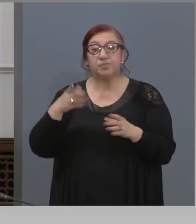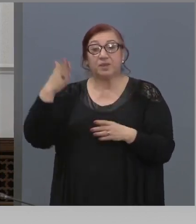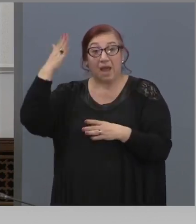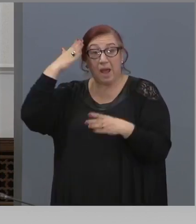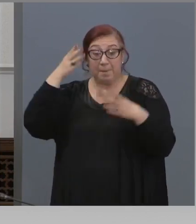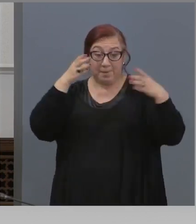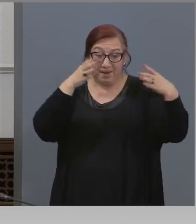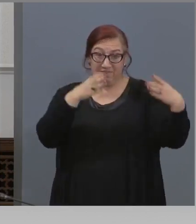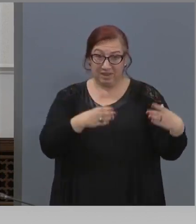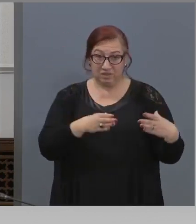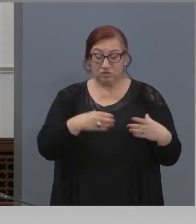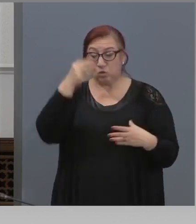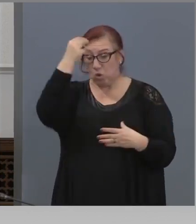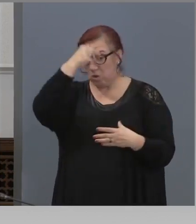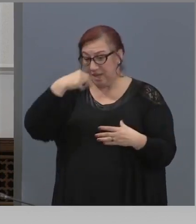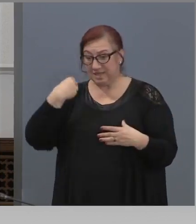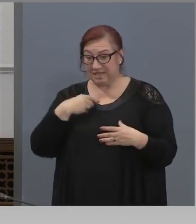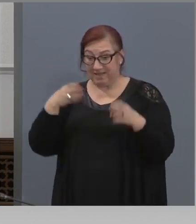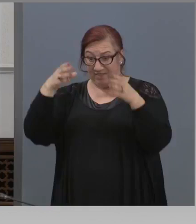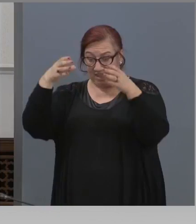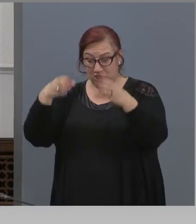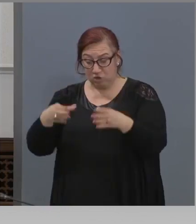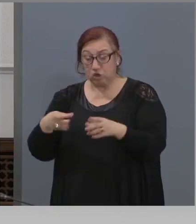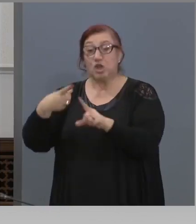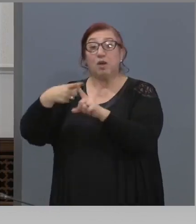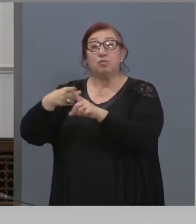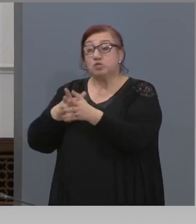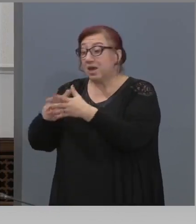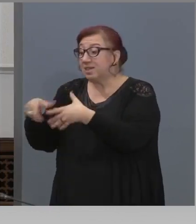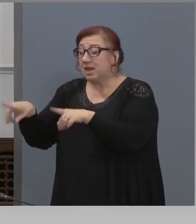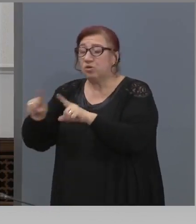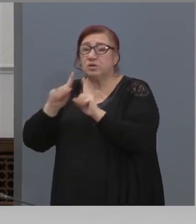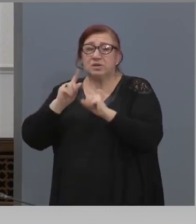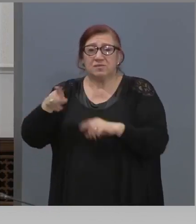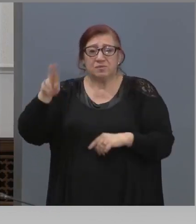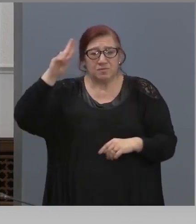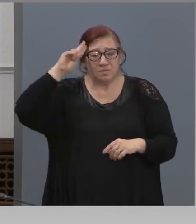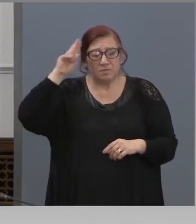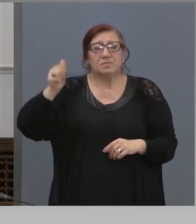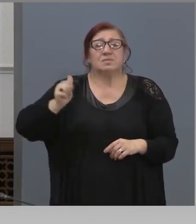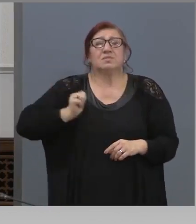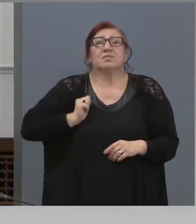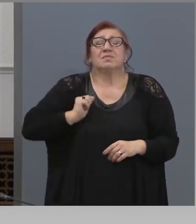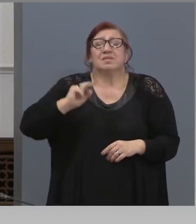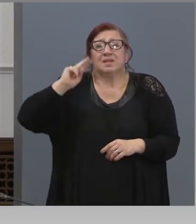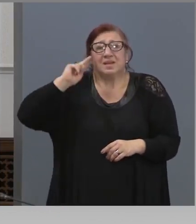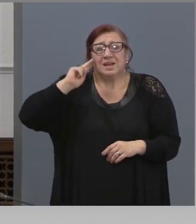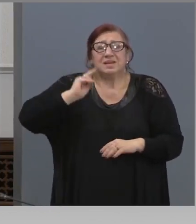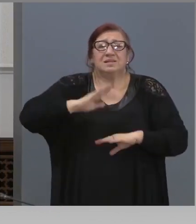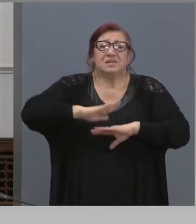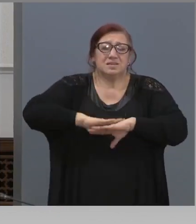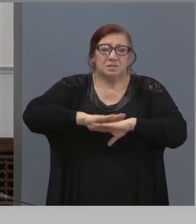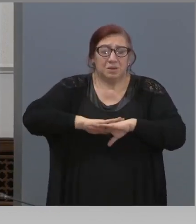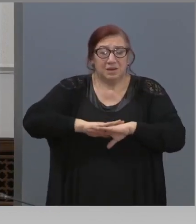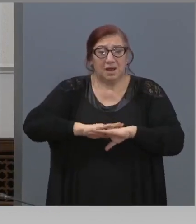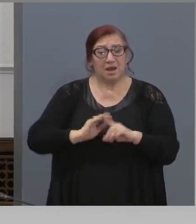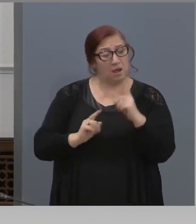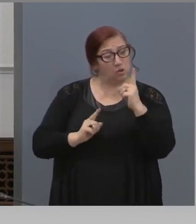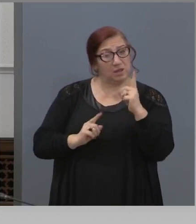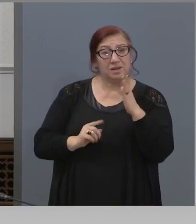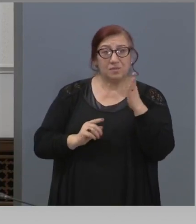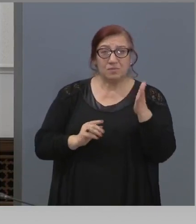случая трябва да са много, много дисциплинирани. Хем да можем да си почтеме вярата,